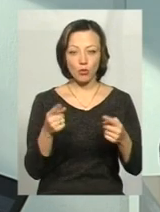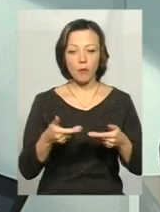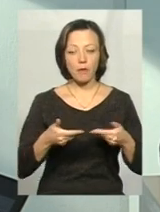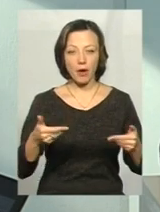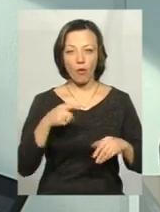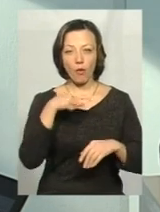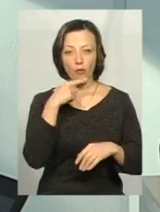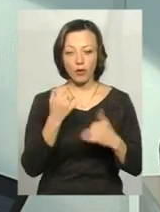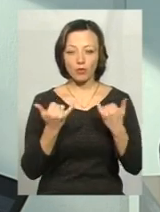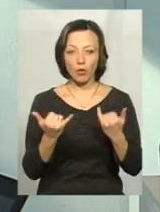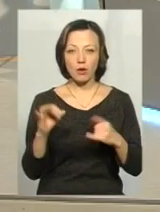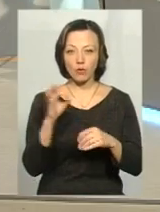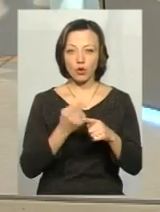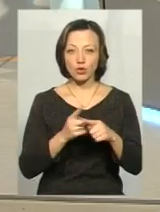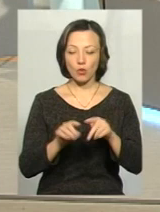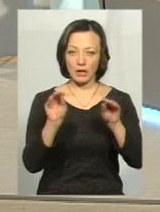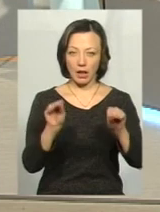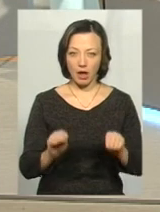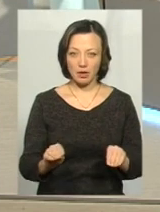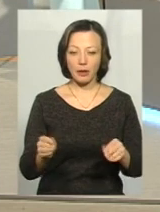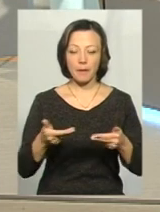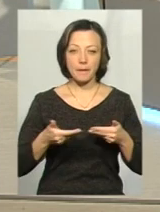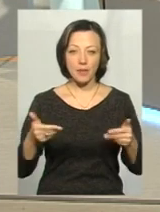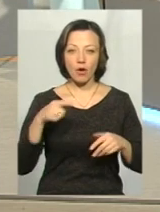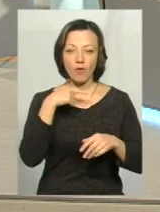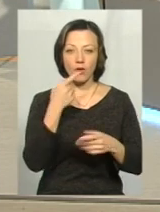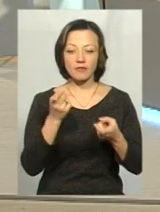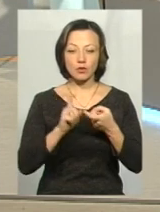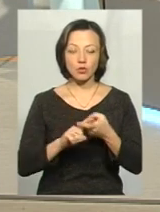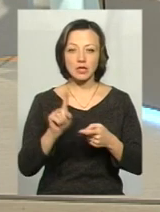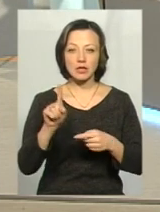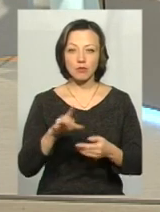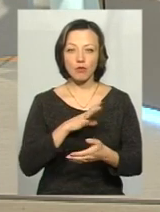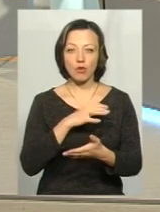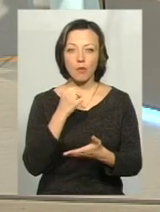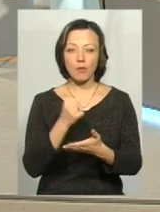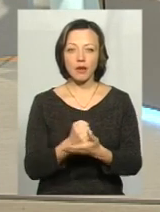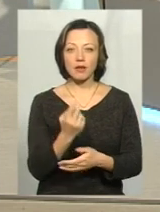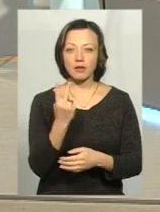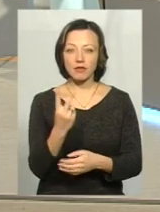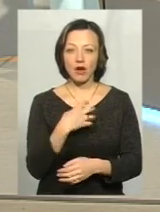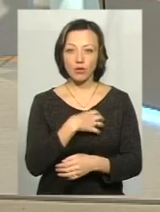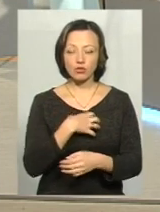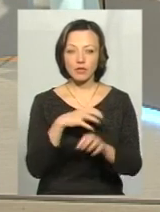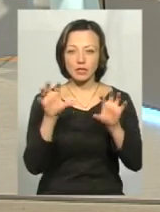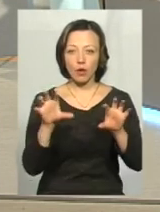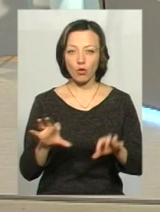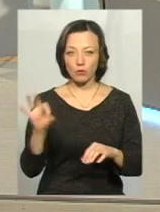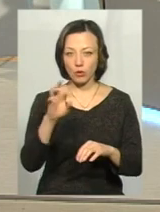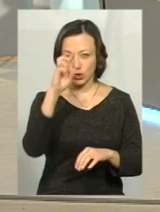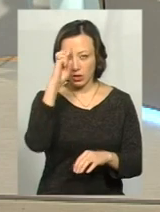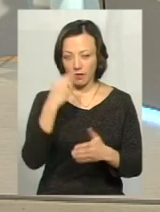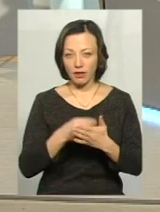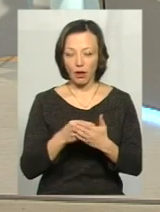говоримо сьогодні про цю декларацію? Ми про неї говоримо у зв'язку з тим, що були прийняти два ключових закони. Це закон про державні